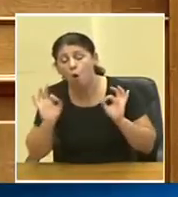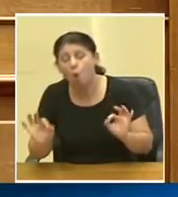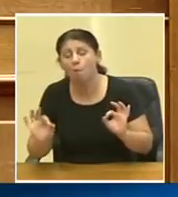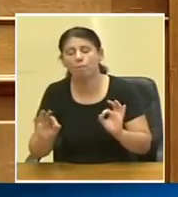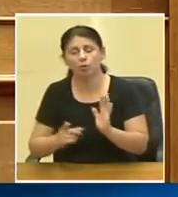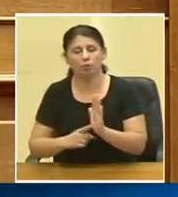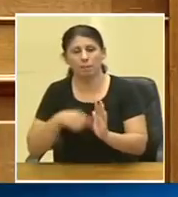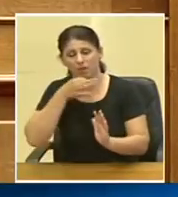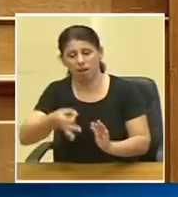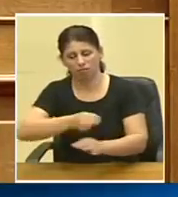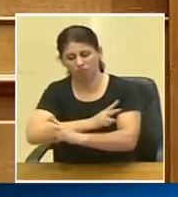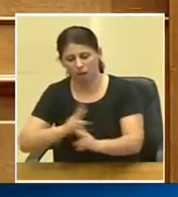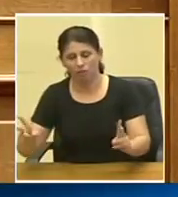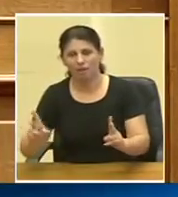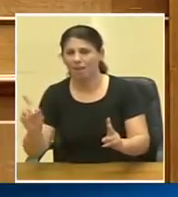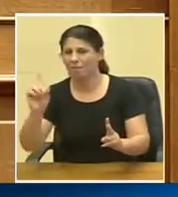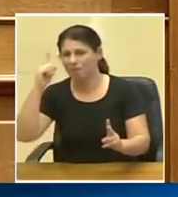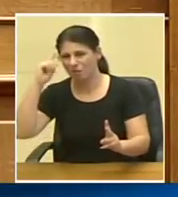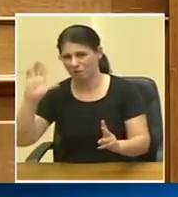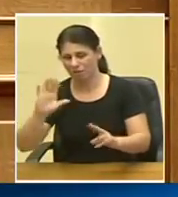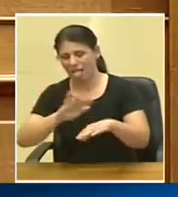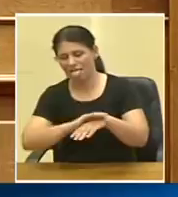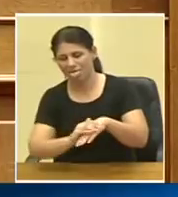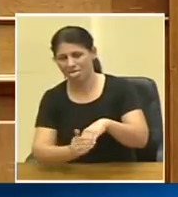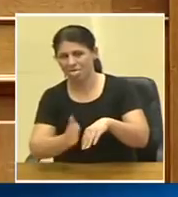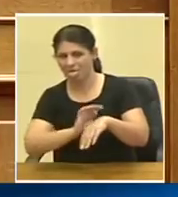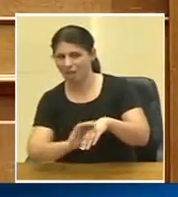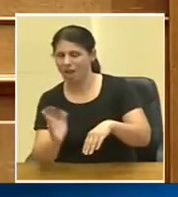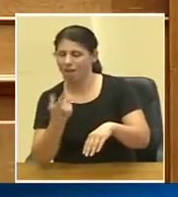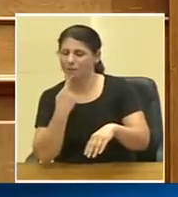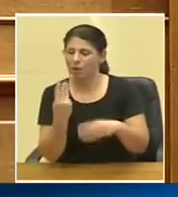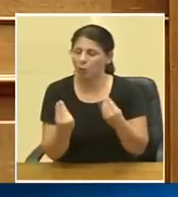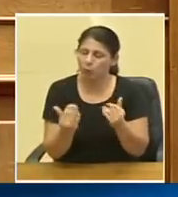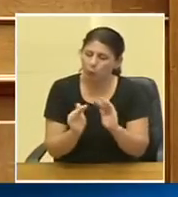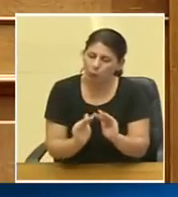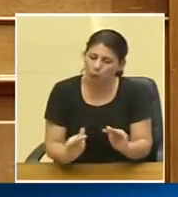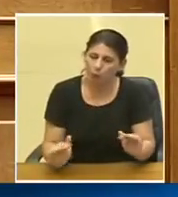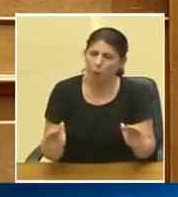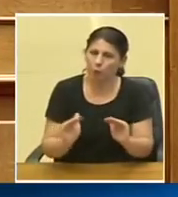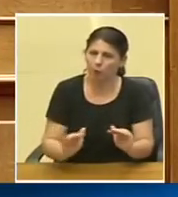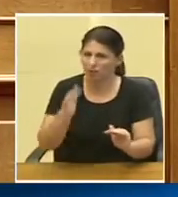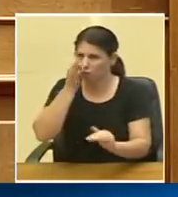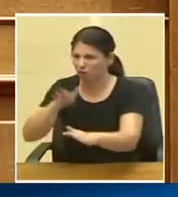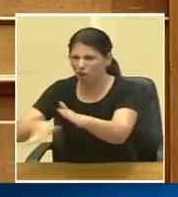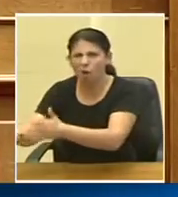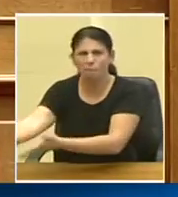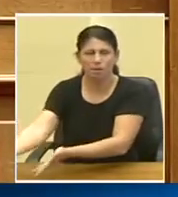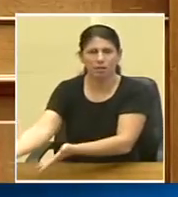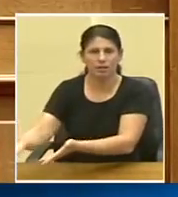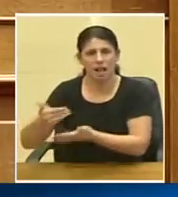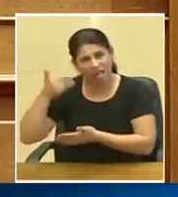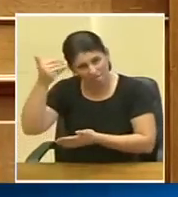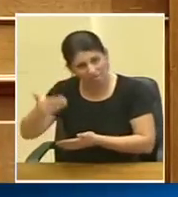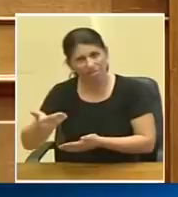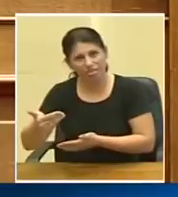νομίζει κανένας ότι χαϊδεύοντας ή μιλώντας πιο ήπια στους διεφθαρμένους πρόκειται